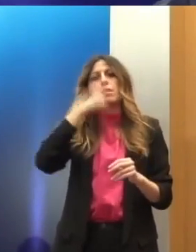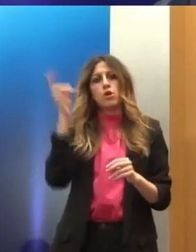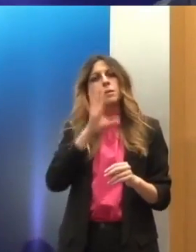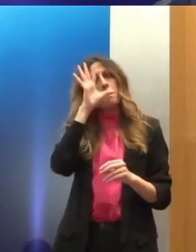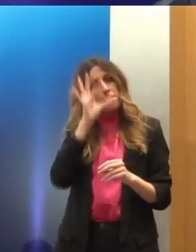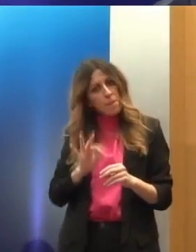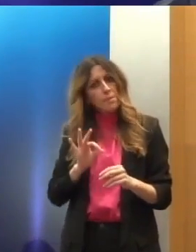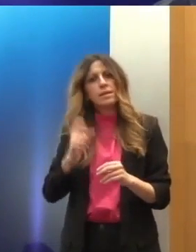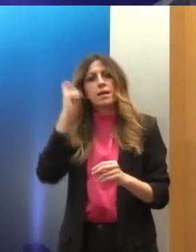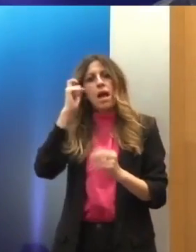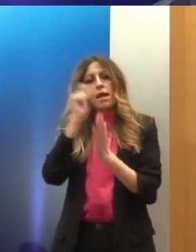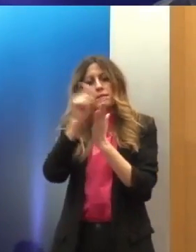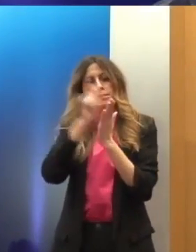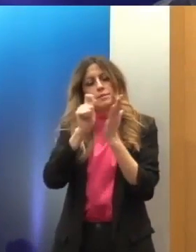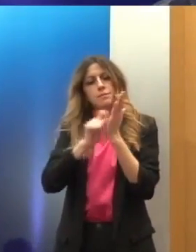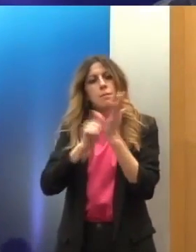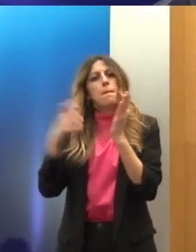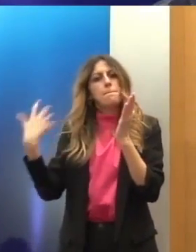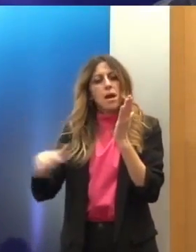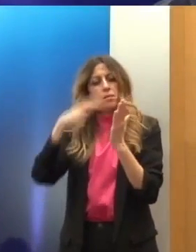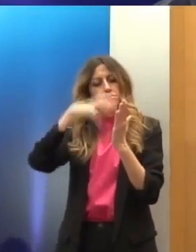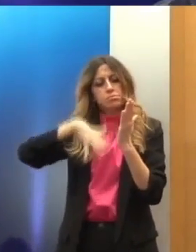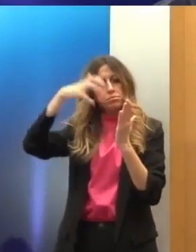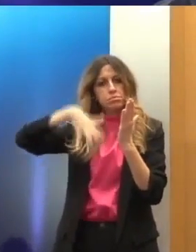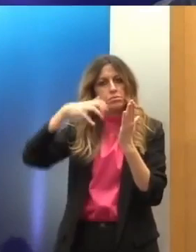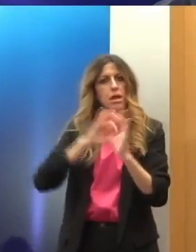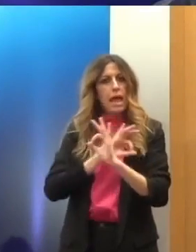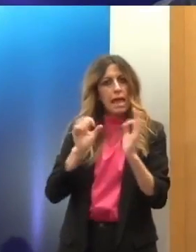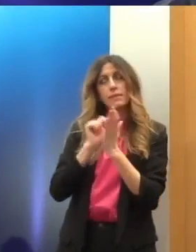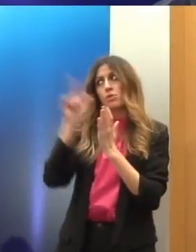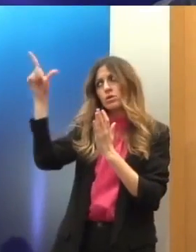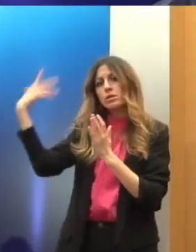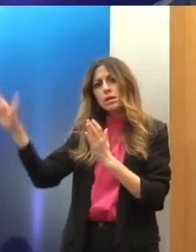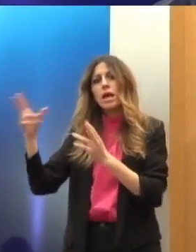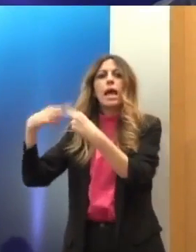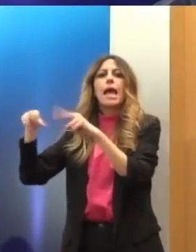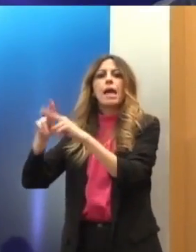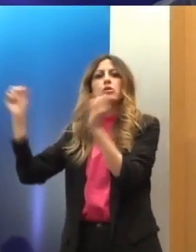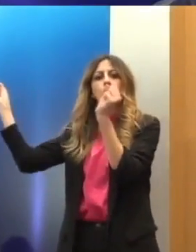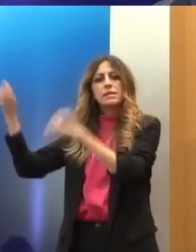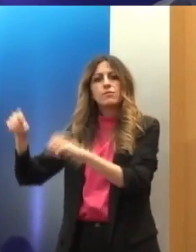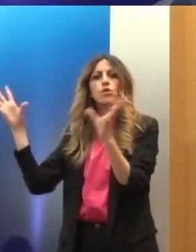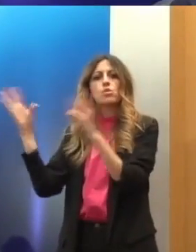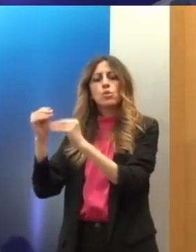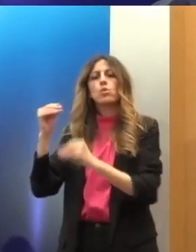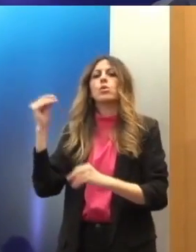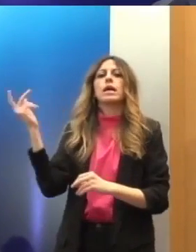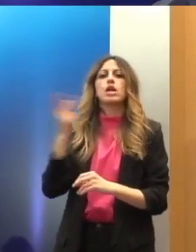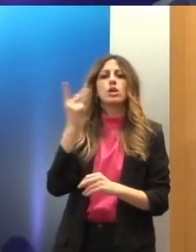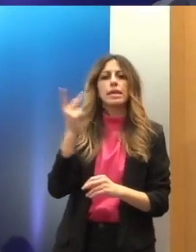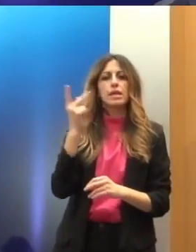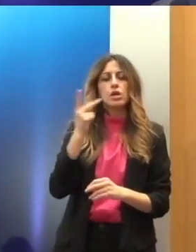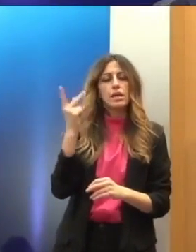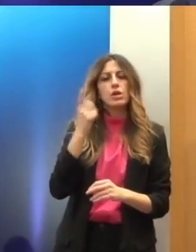έκθεση, την οποία έστειλε στην Επιτροπή του Συμφώνου για τα Οικονομικά και Κοινωνικά και Πολιτιστικά Δικαιώματα